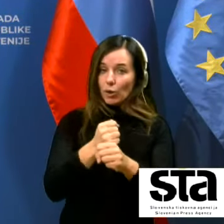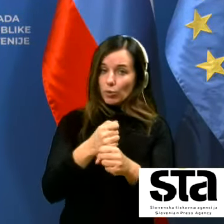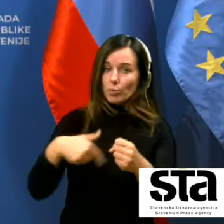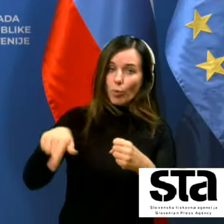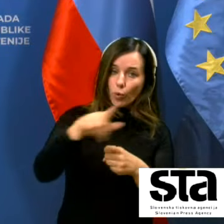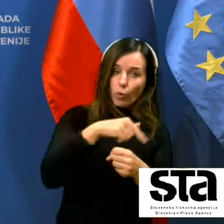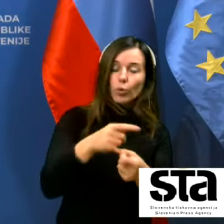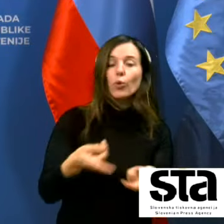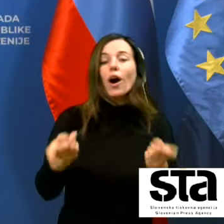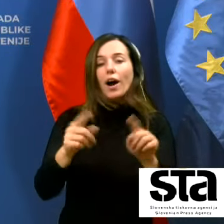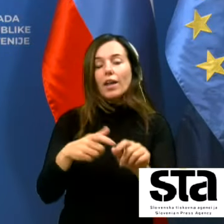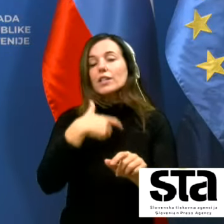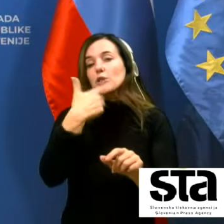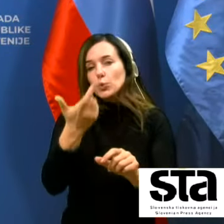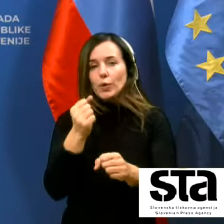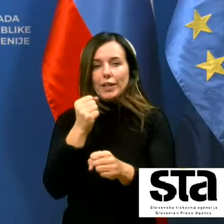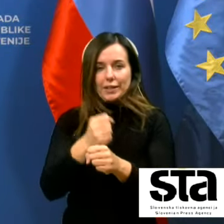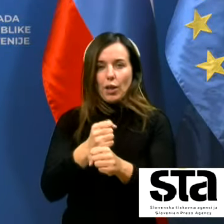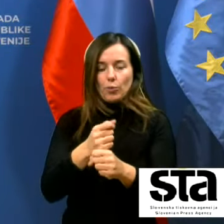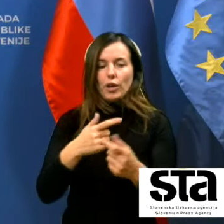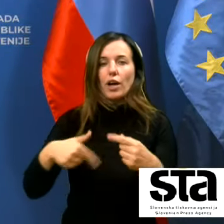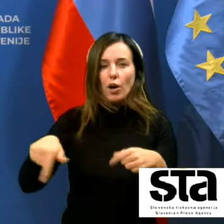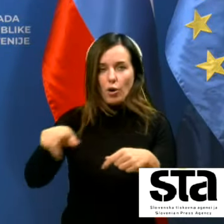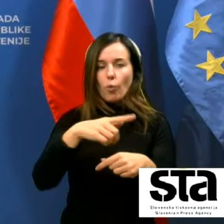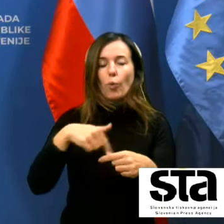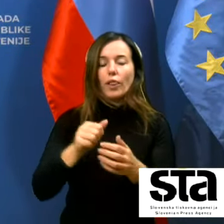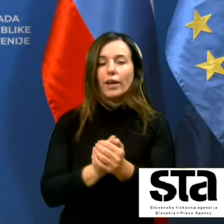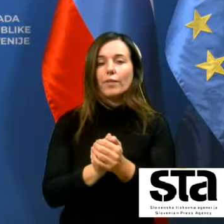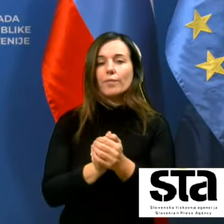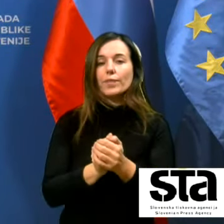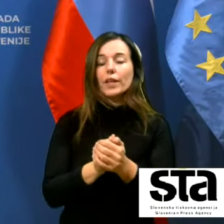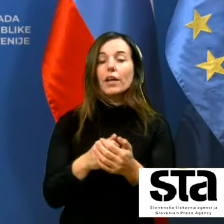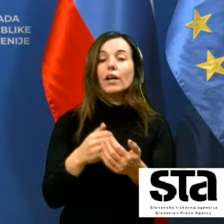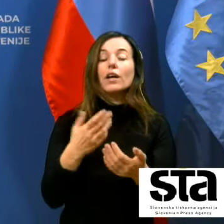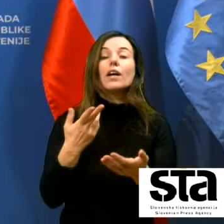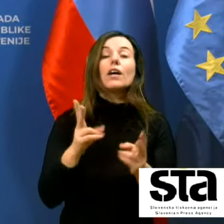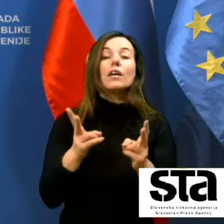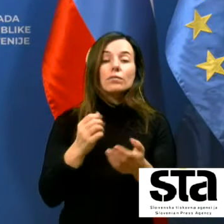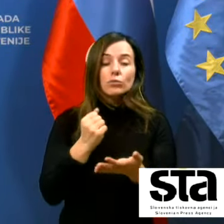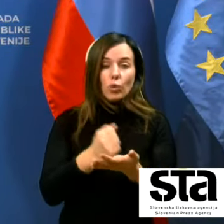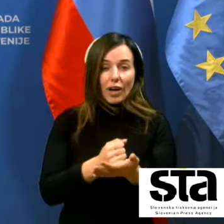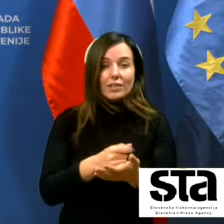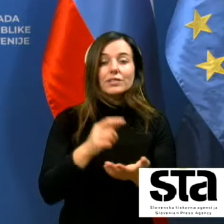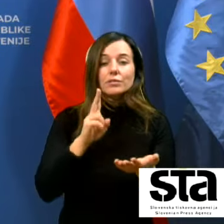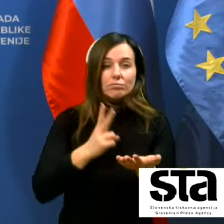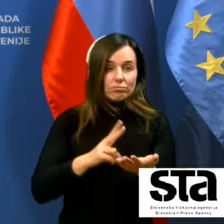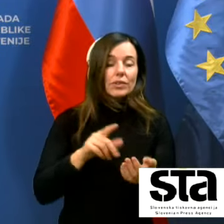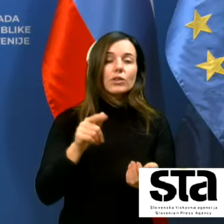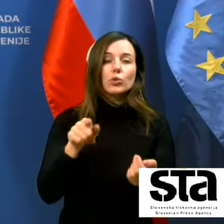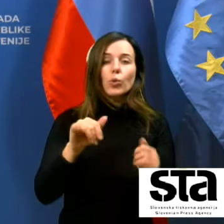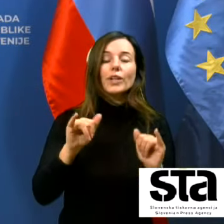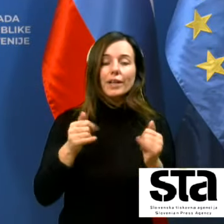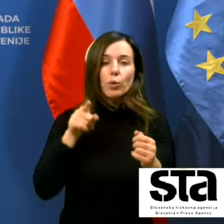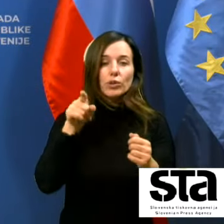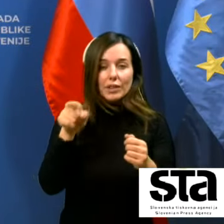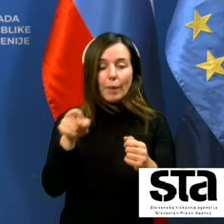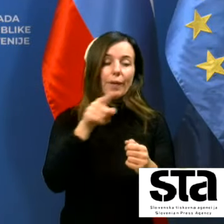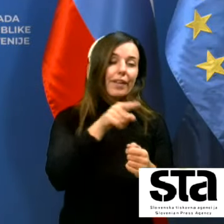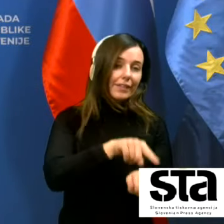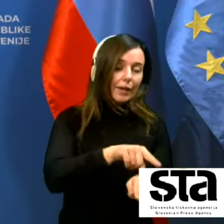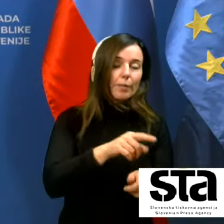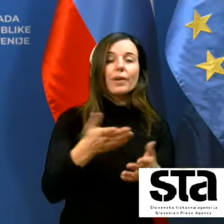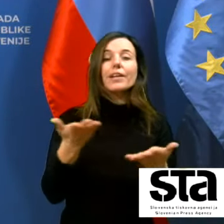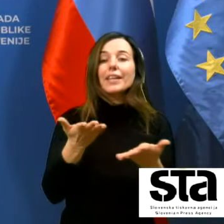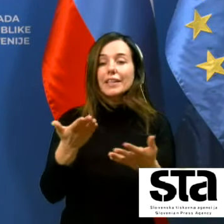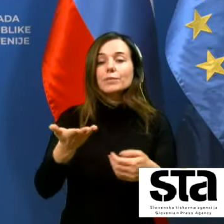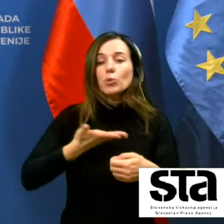pa svede izven njega in dokazovati svede jaz se strinjam nekomu dokazati na katerem